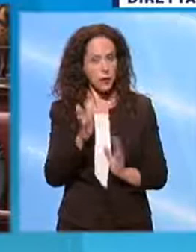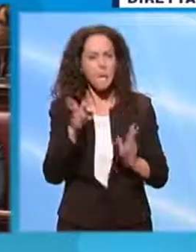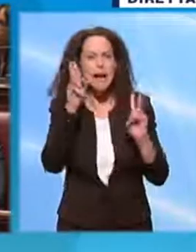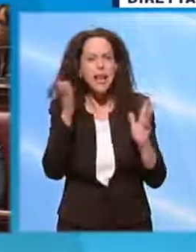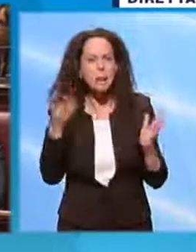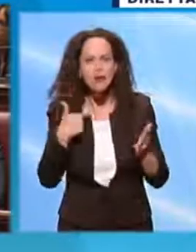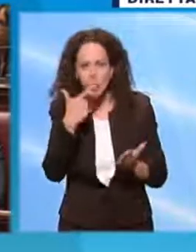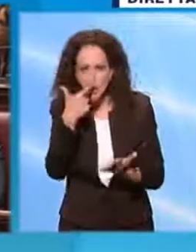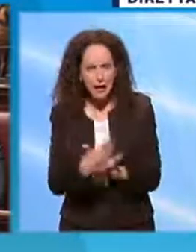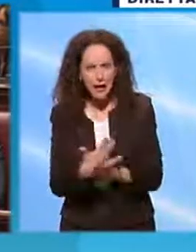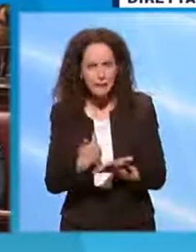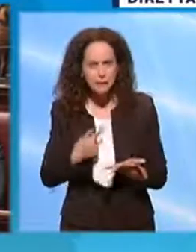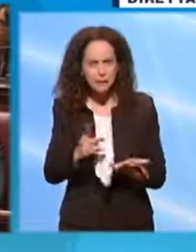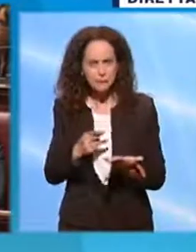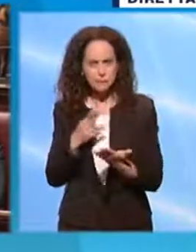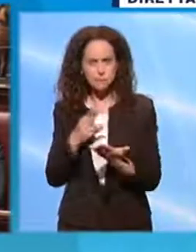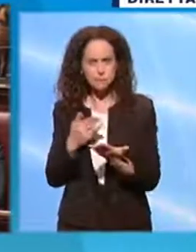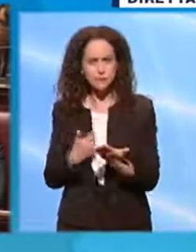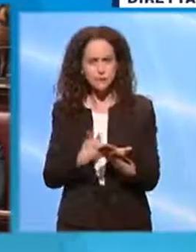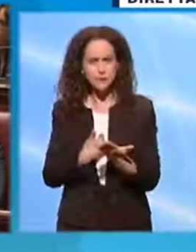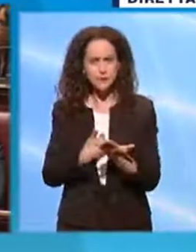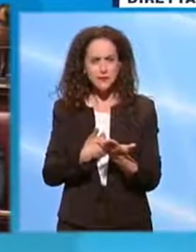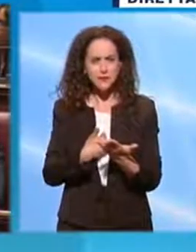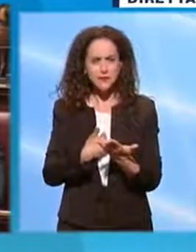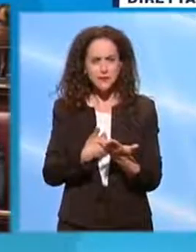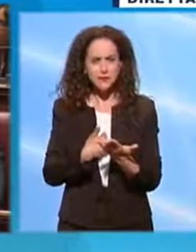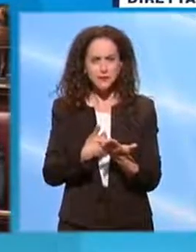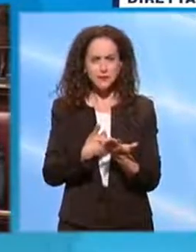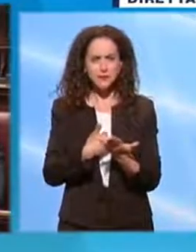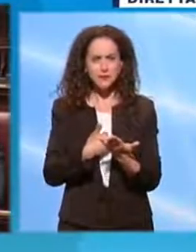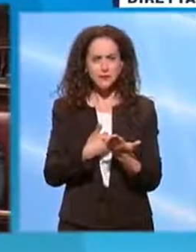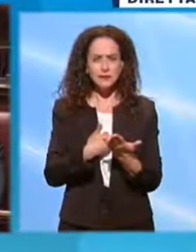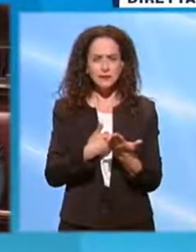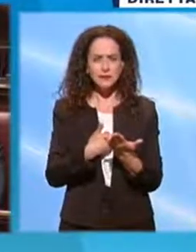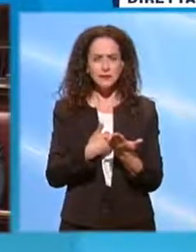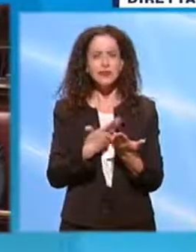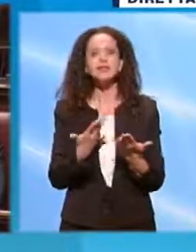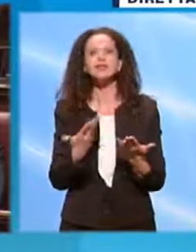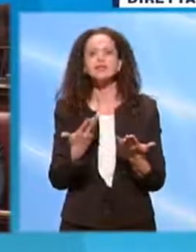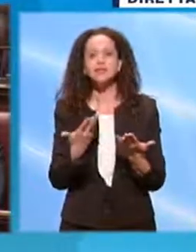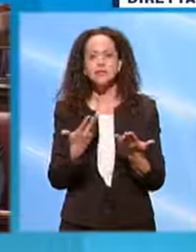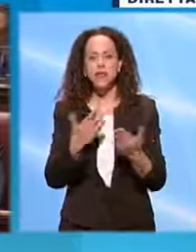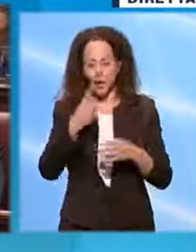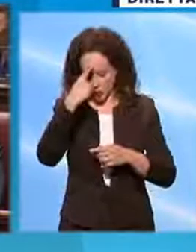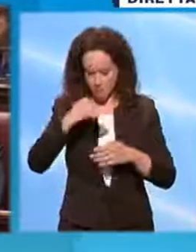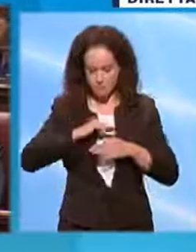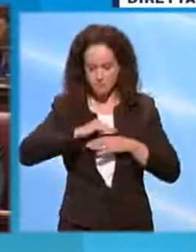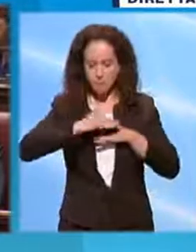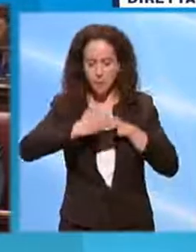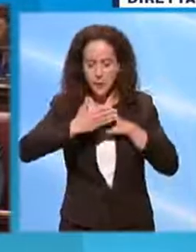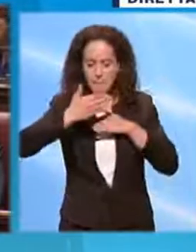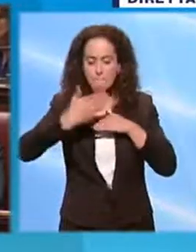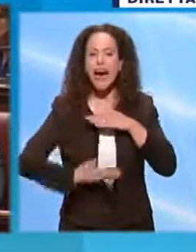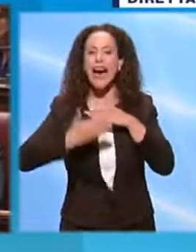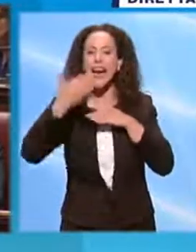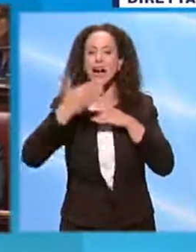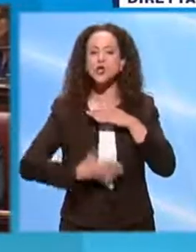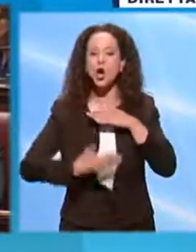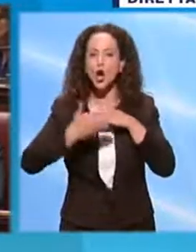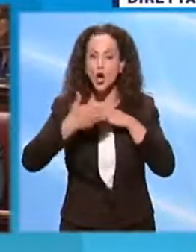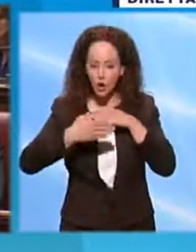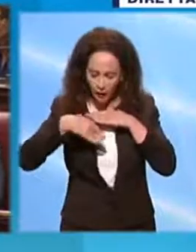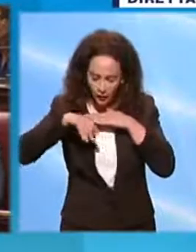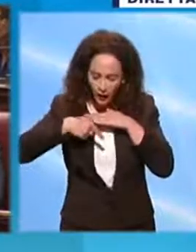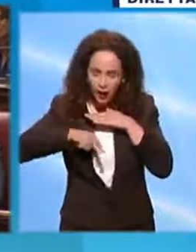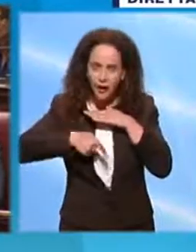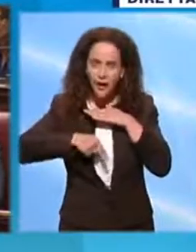non ce lo possiamo permettere. Noi siamo di fronte a un baratro e lei sa bene